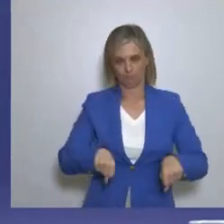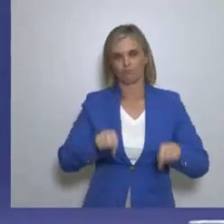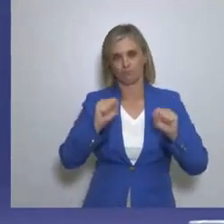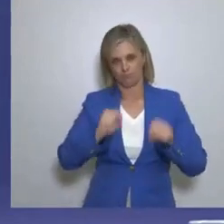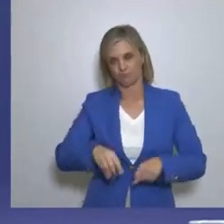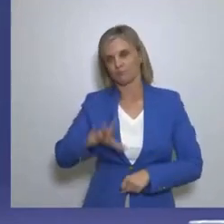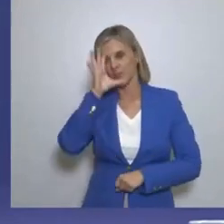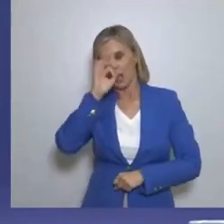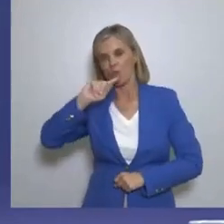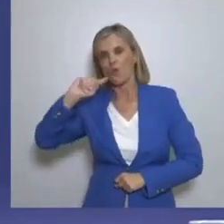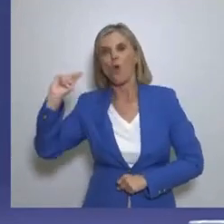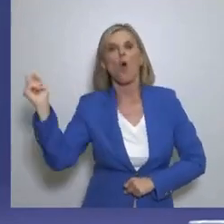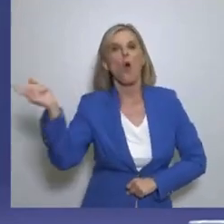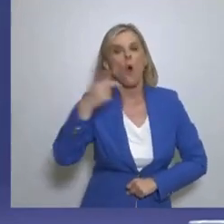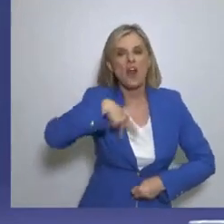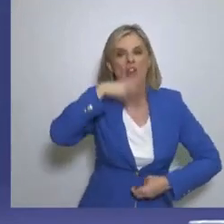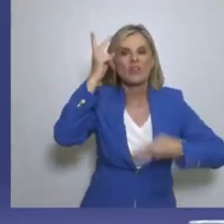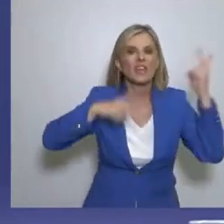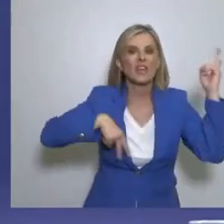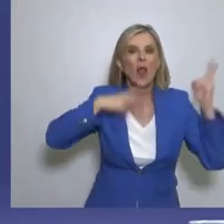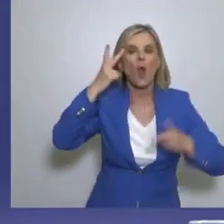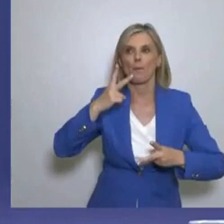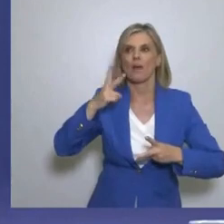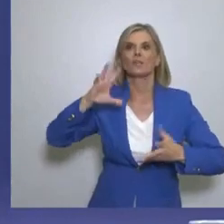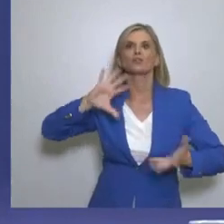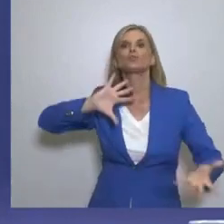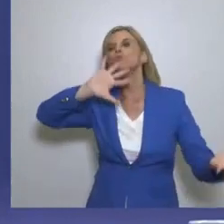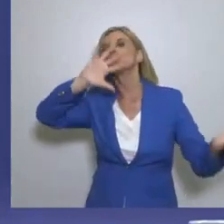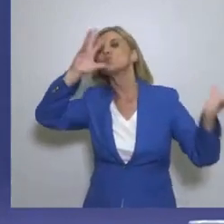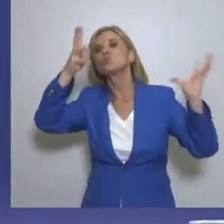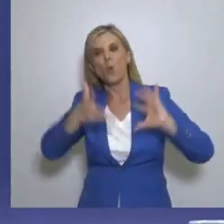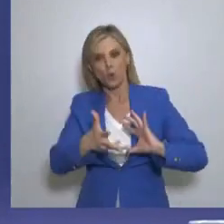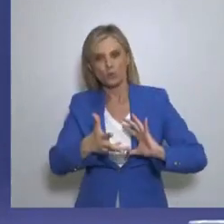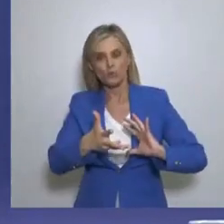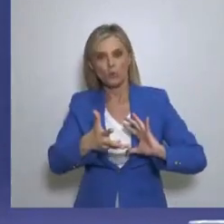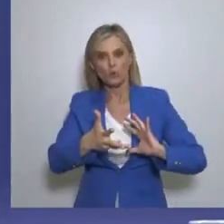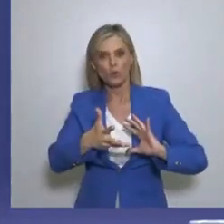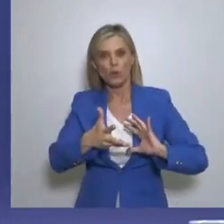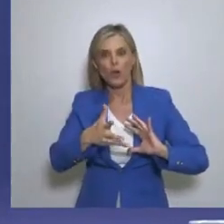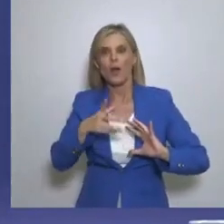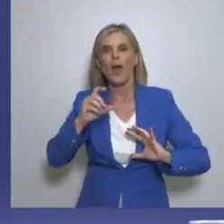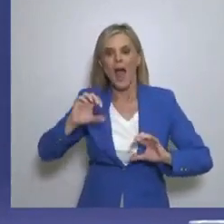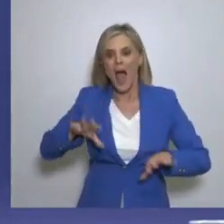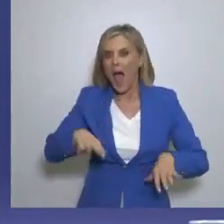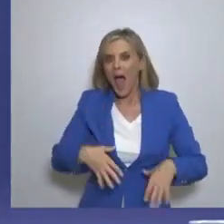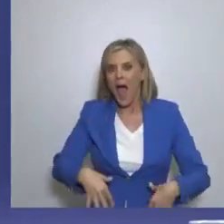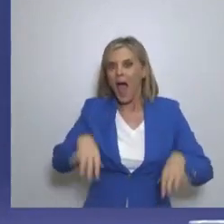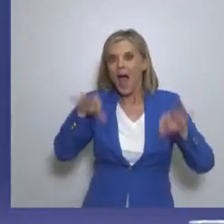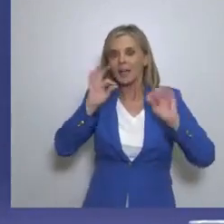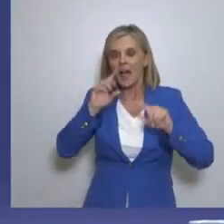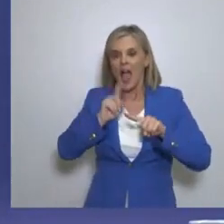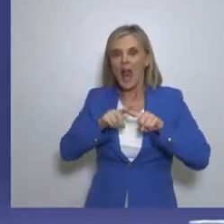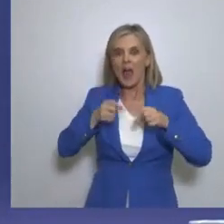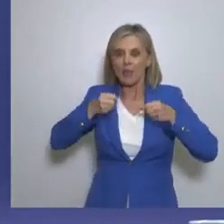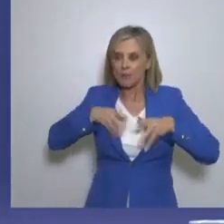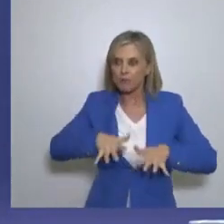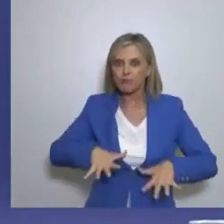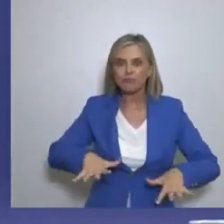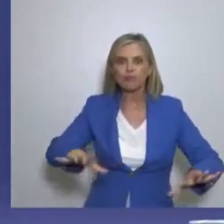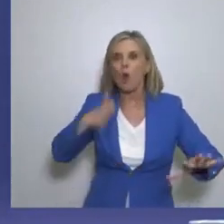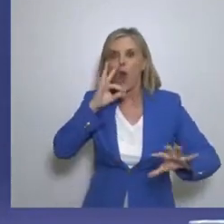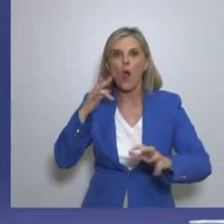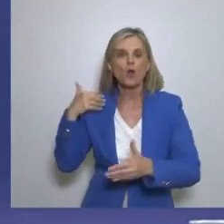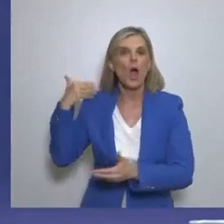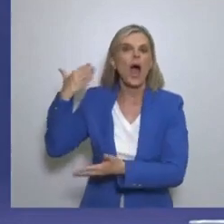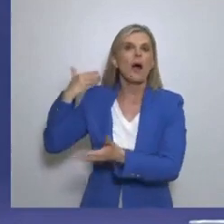όλα τα πνευματικά δικαιώματά μας στον πλανήτη είναι ελλάνια και αυτό φαίνεται από όλες τις αποδείξεις